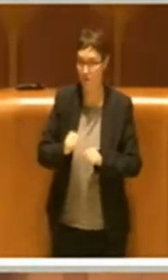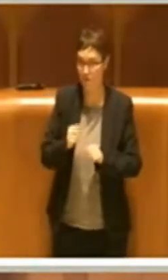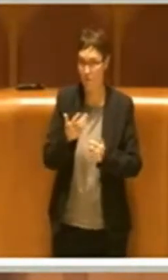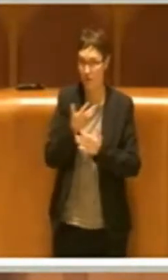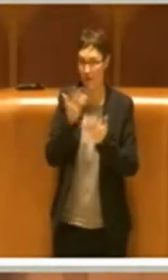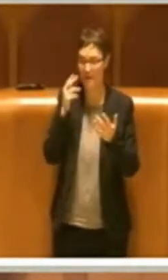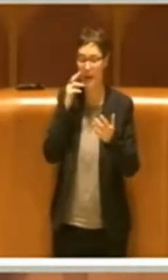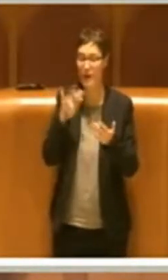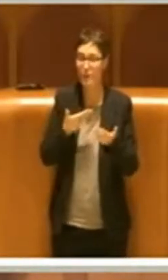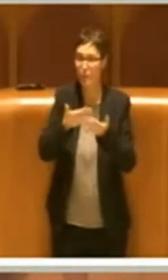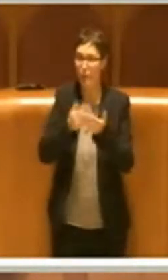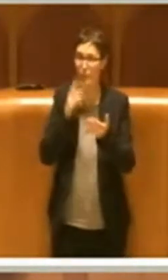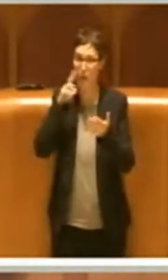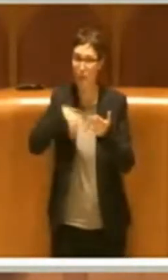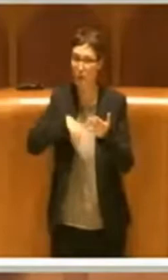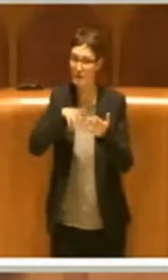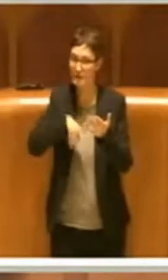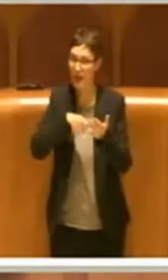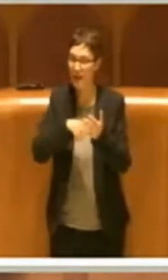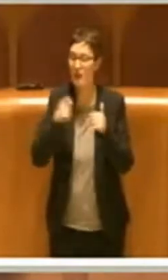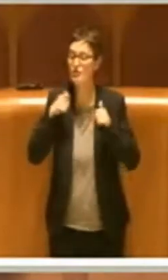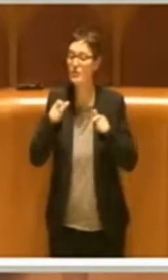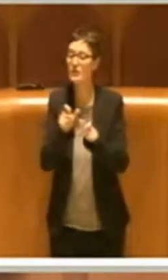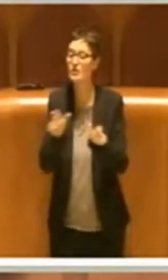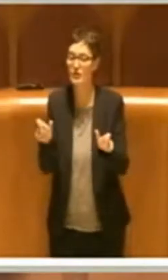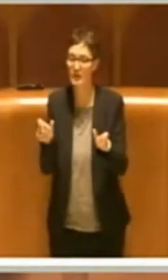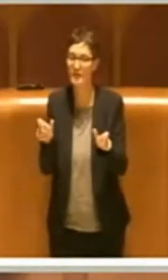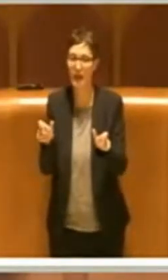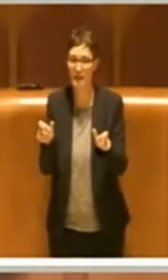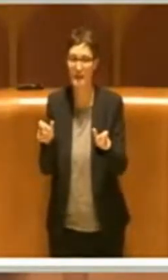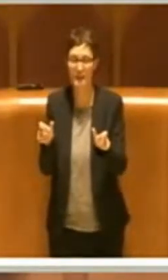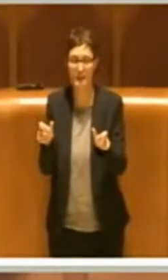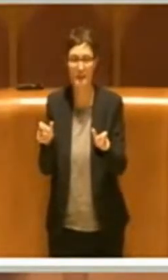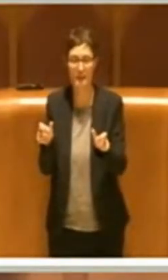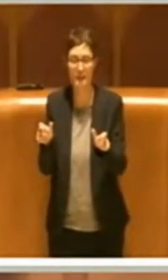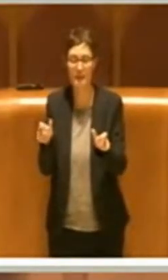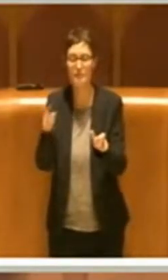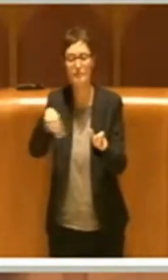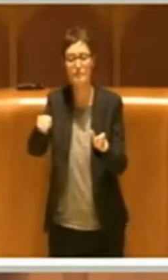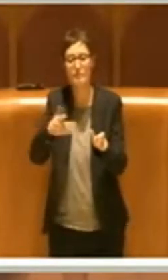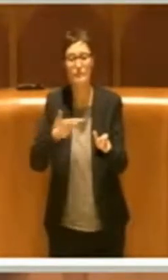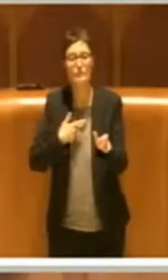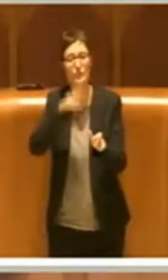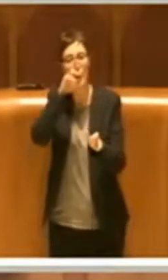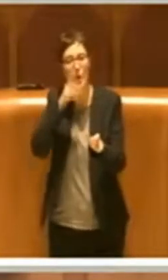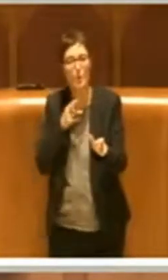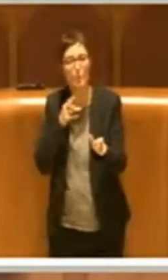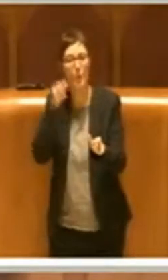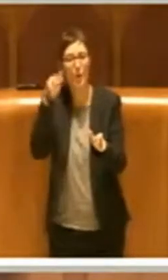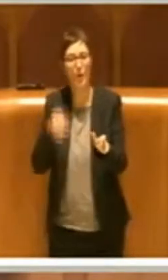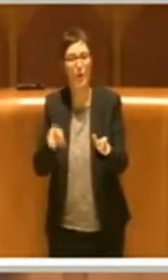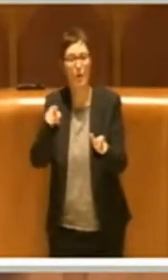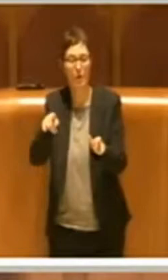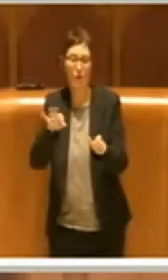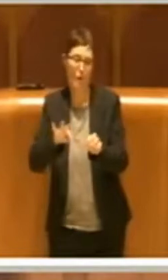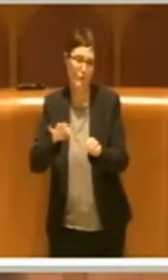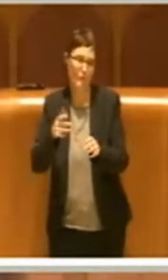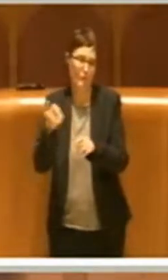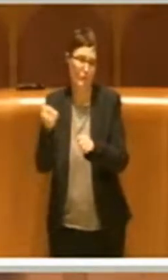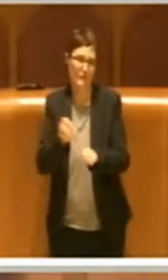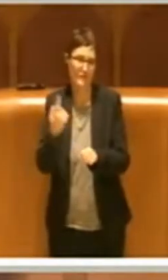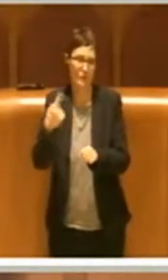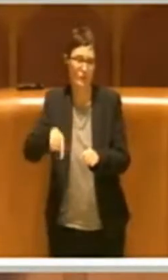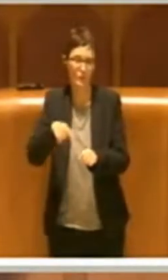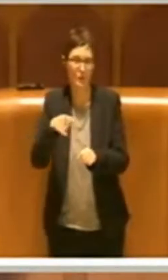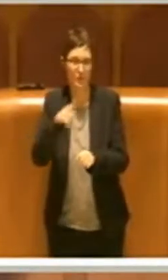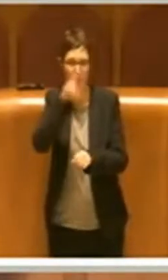proposta stessa, i cittadini avranno un ruolo, mediante l'istituzione di questa